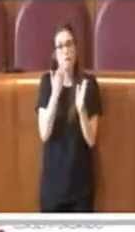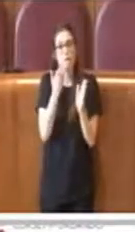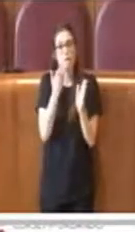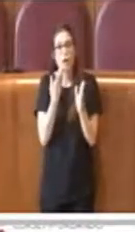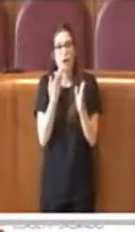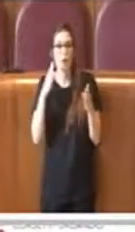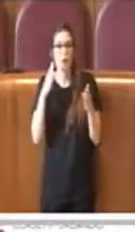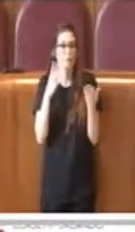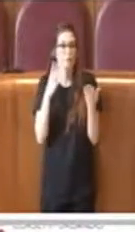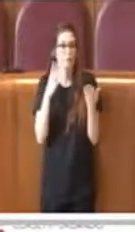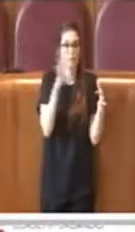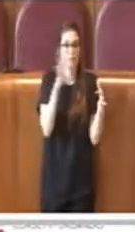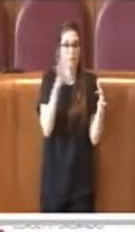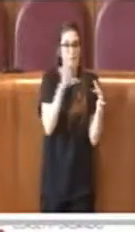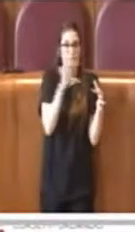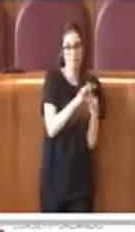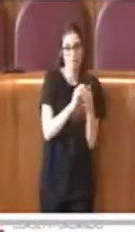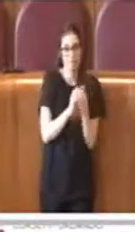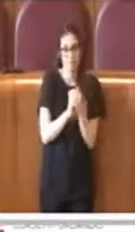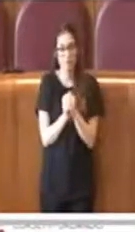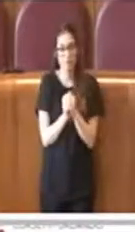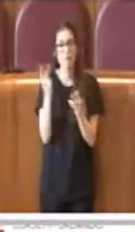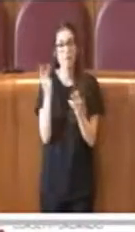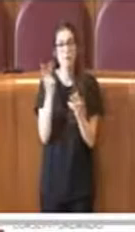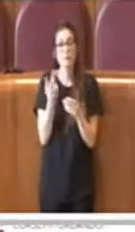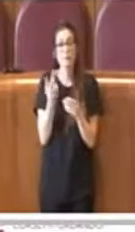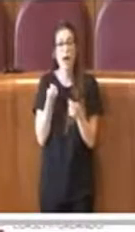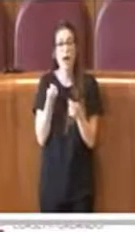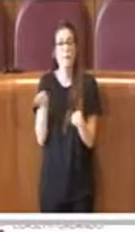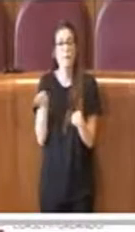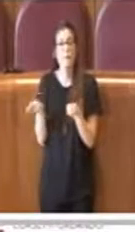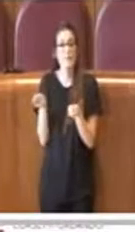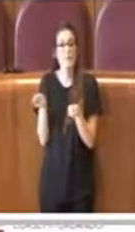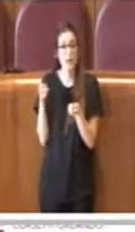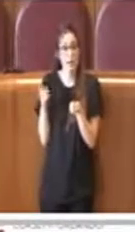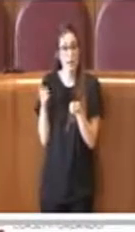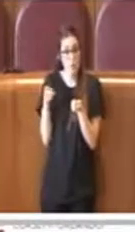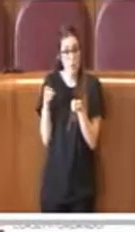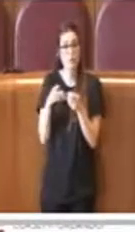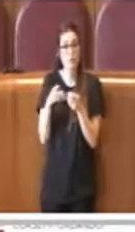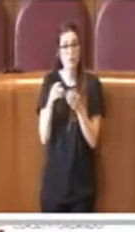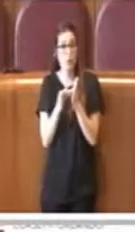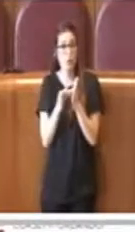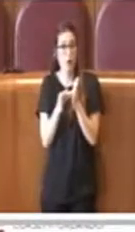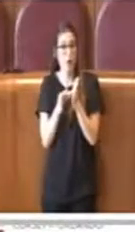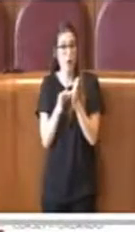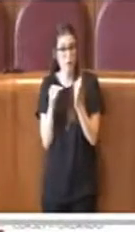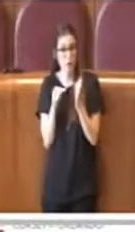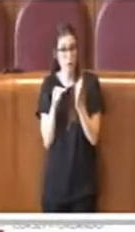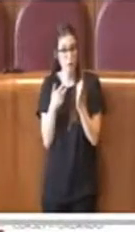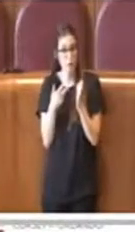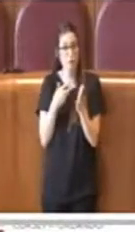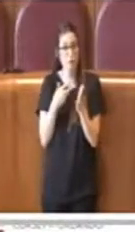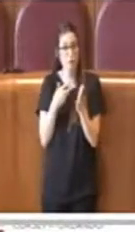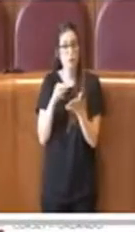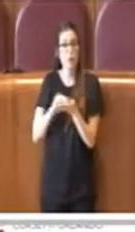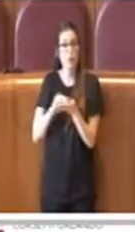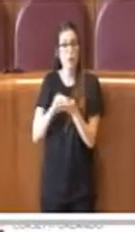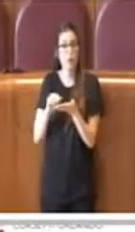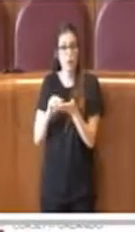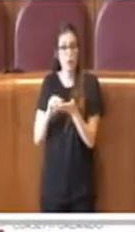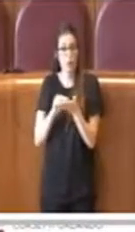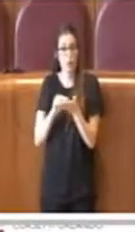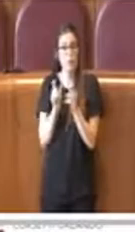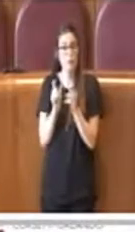incontro. Inoltre è istituito dall'amministrazione, attraverso il regolamento, un ufficio di supporto alla consulta, un